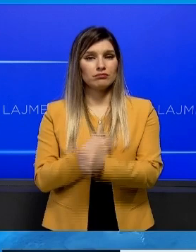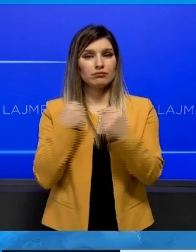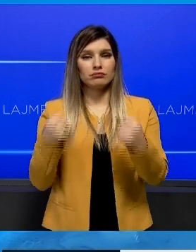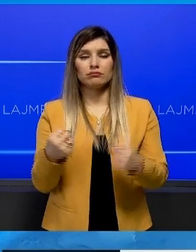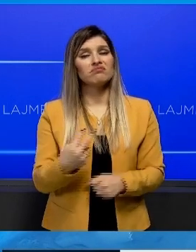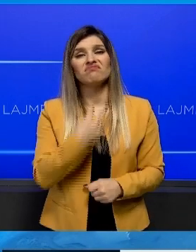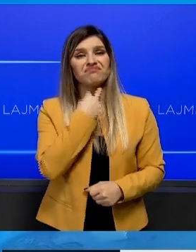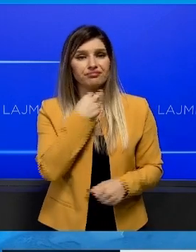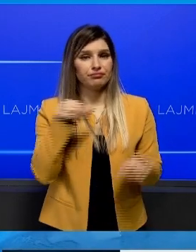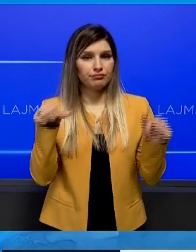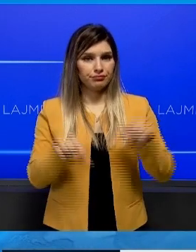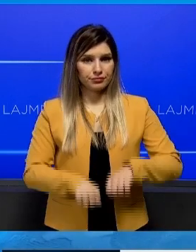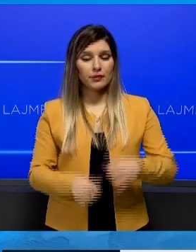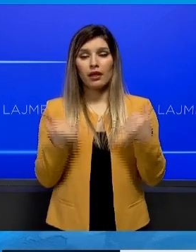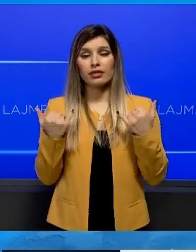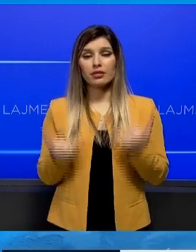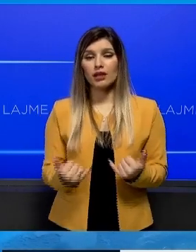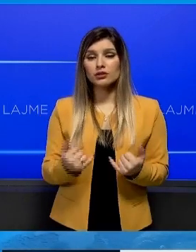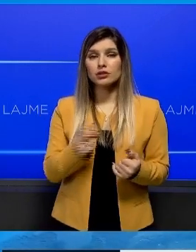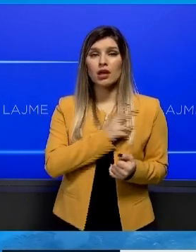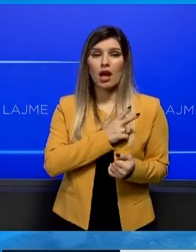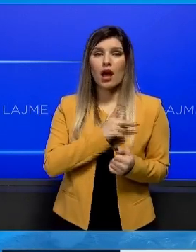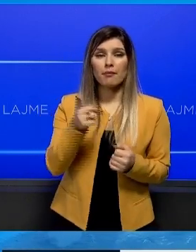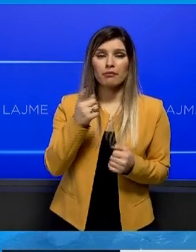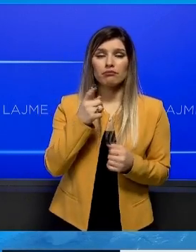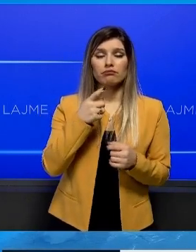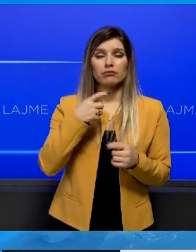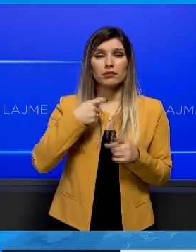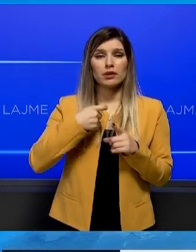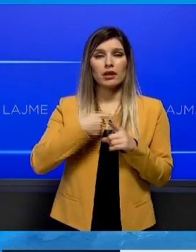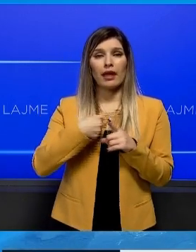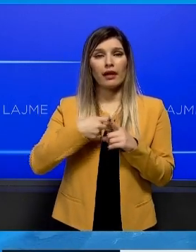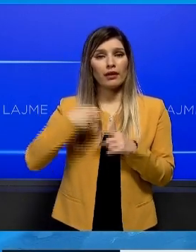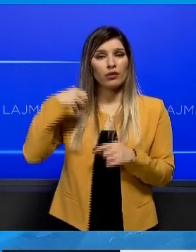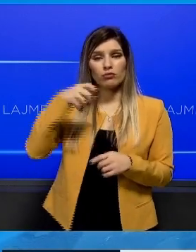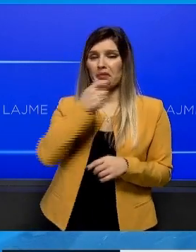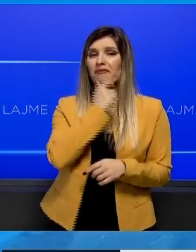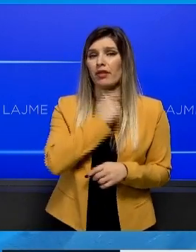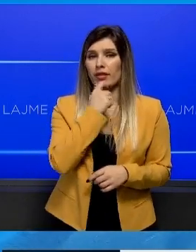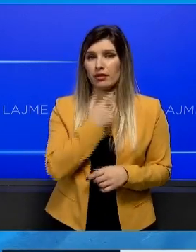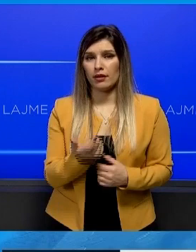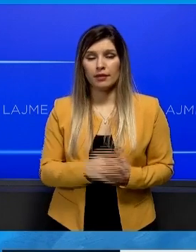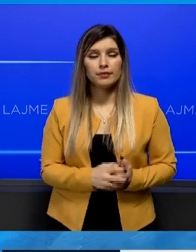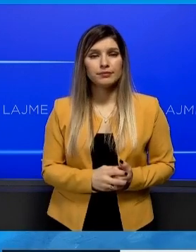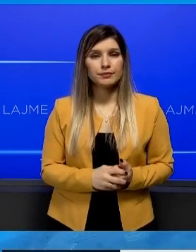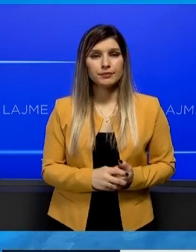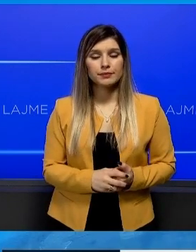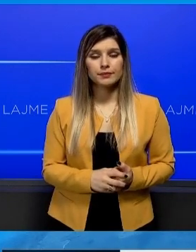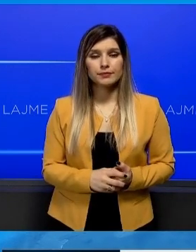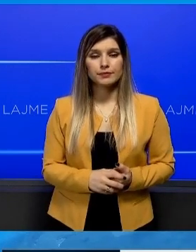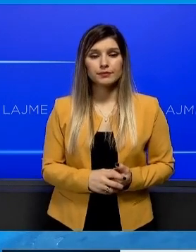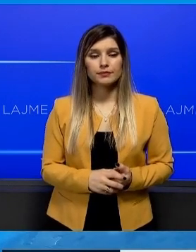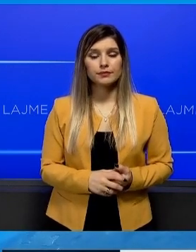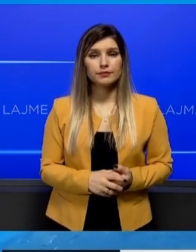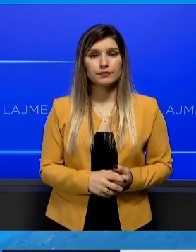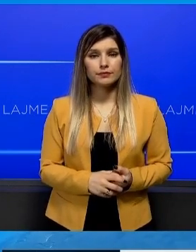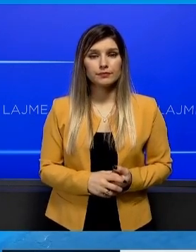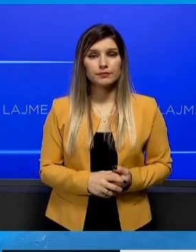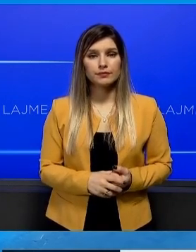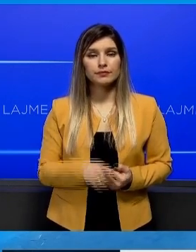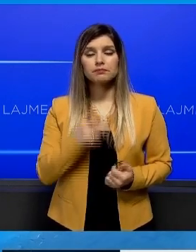kapacitetet aktuale janë mjaftë të vjetra, kështu që... Së letëja mundësit e vendit për shfrudzimin e